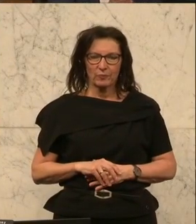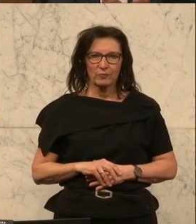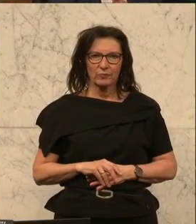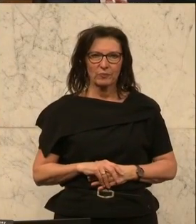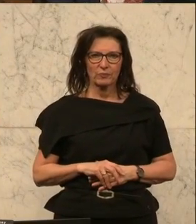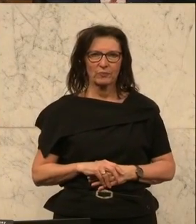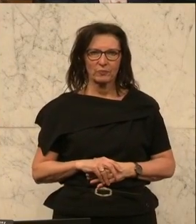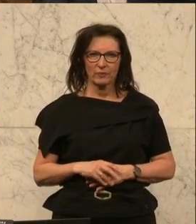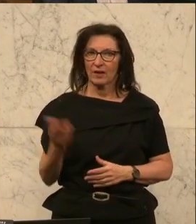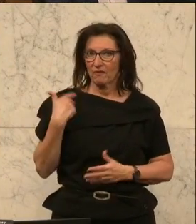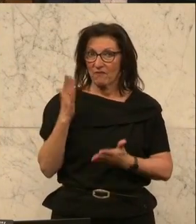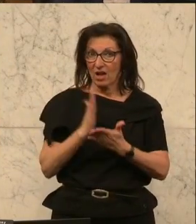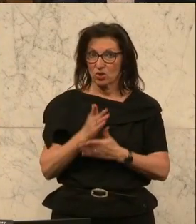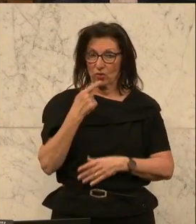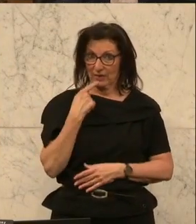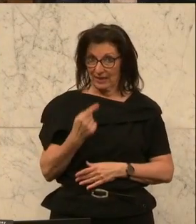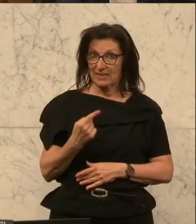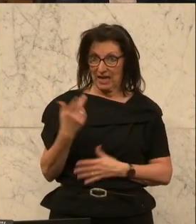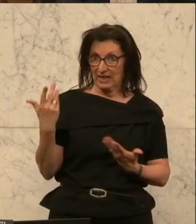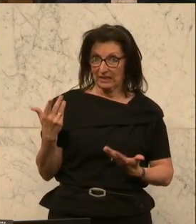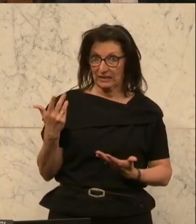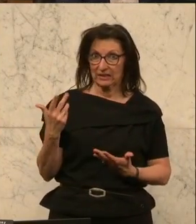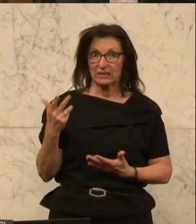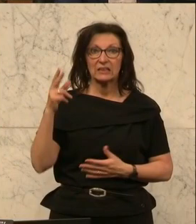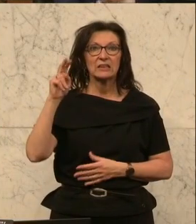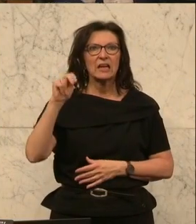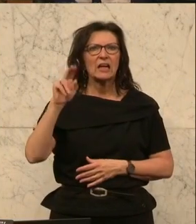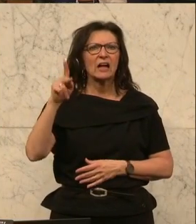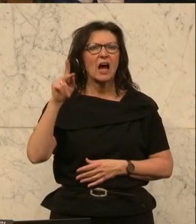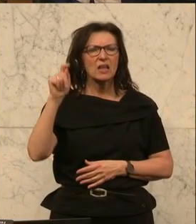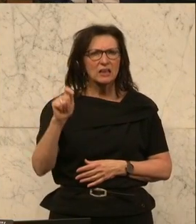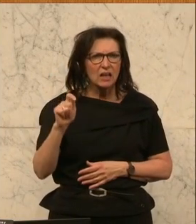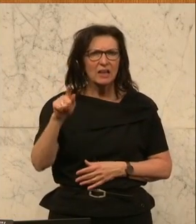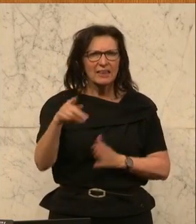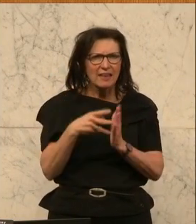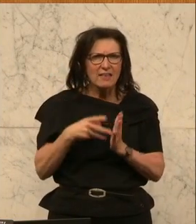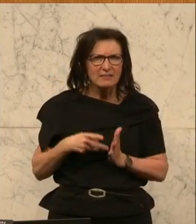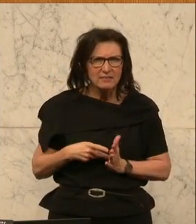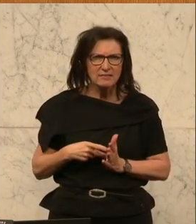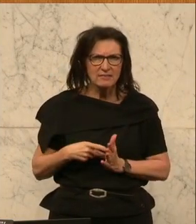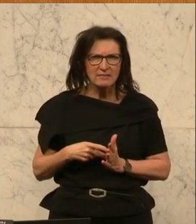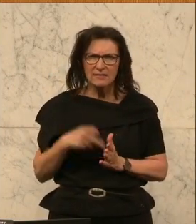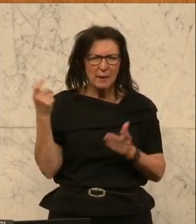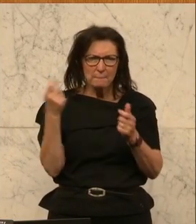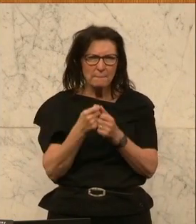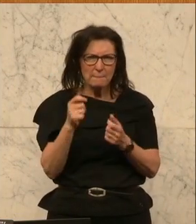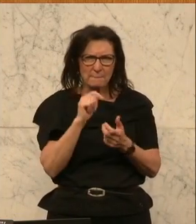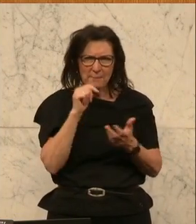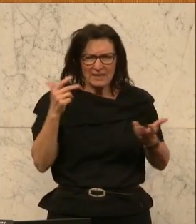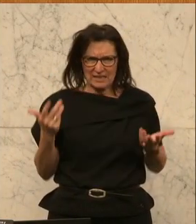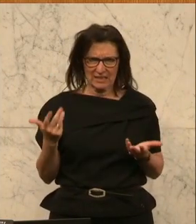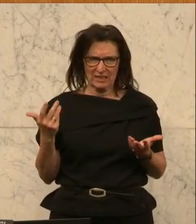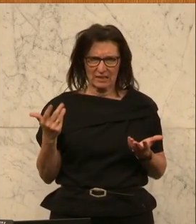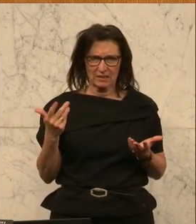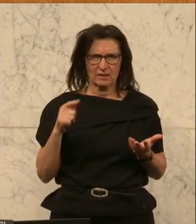Der bereits erwähnte Mika D., der ja tatsächlich auch in der Studie ausdrücklich erwähnt wird als Test, der nicht geeignet ist, um alles zu leisten, was er soll,